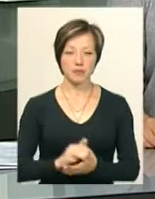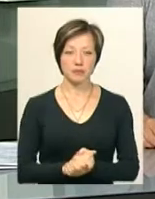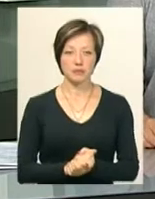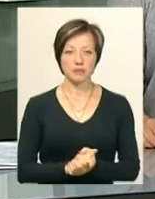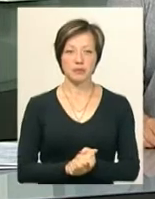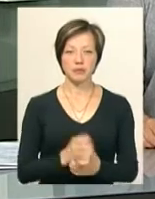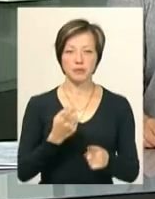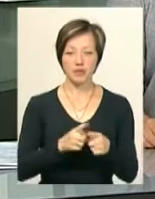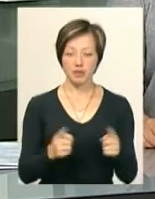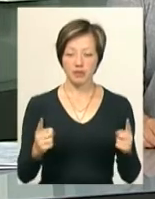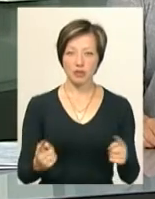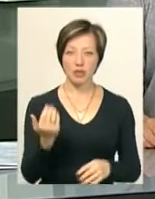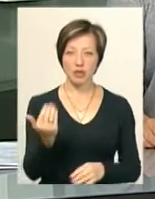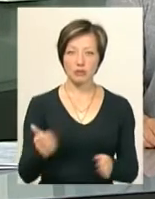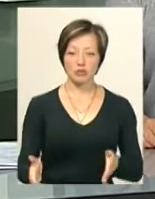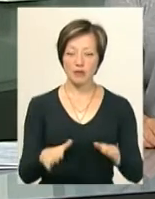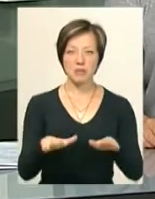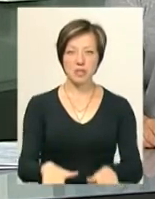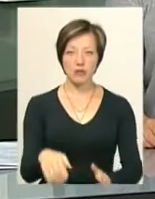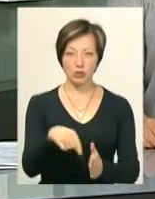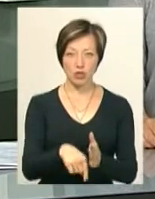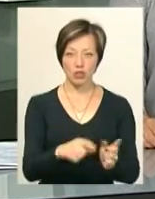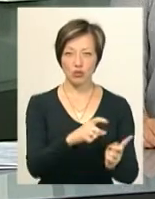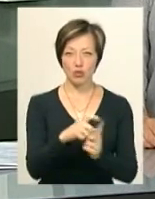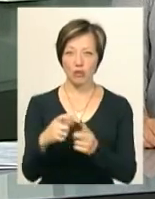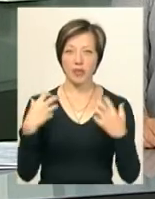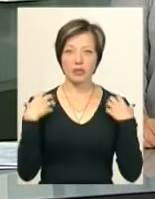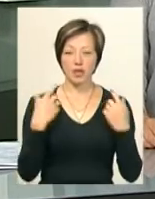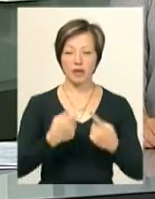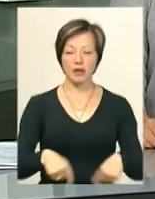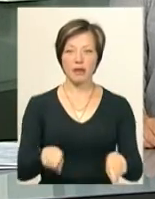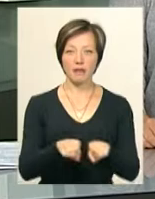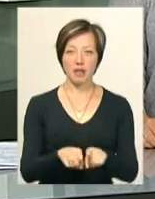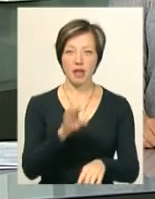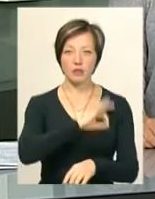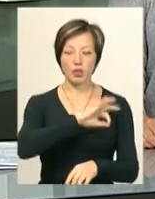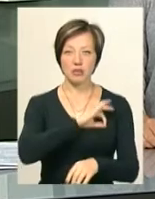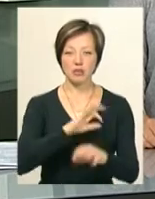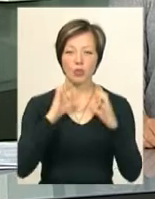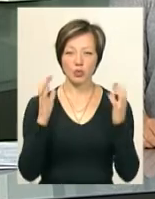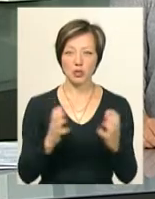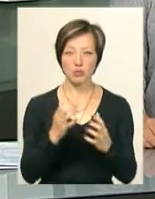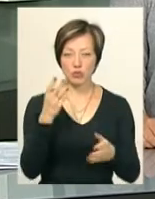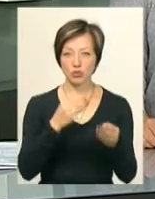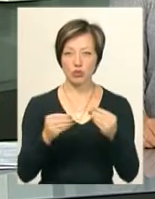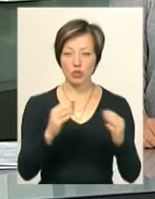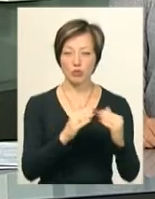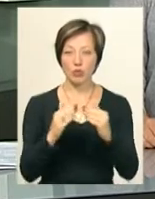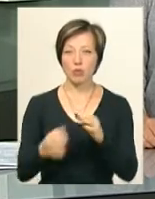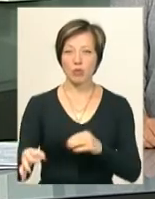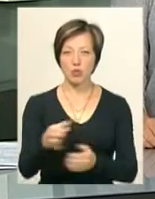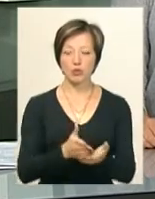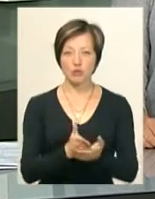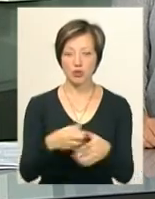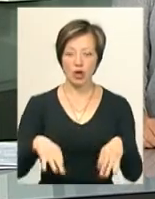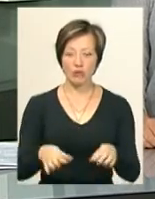Цей відрізок належить до доріг місцевого значення. За словами начальника відділу експлуатаційного отримання та штучних споруд обласної служби